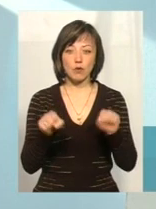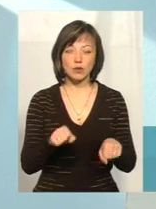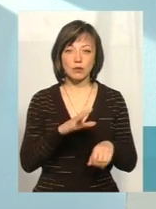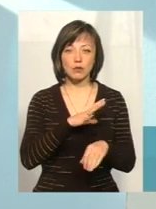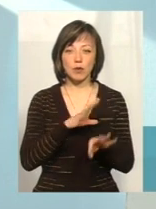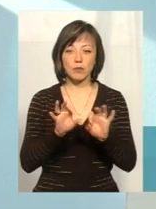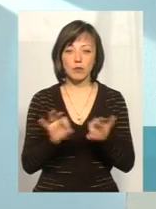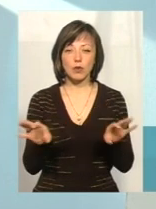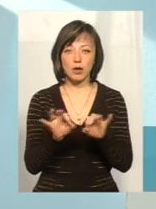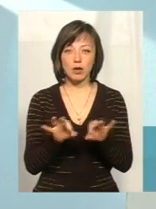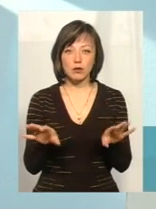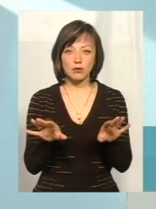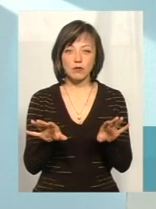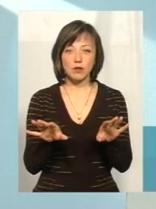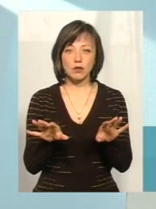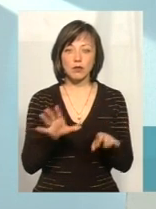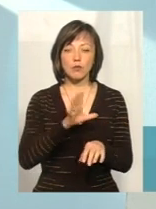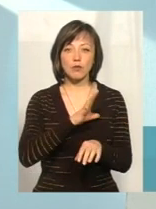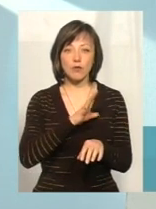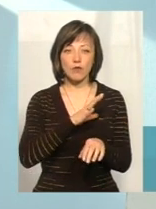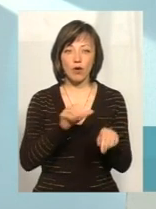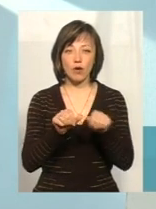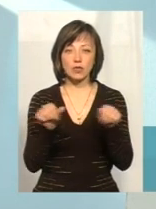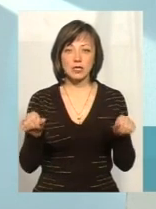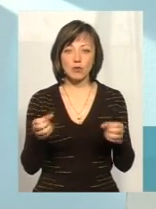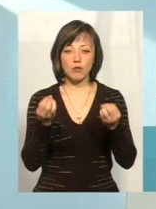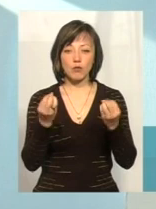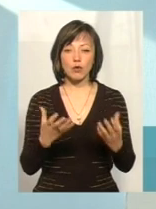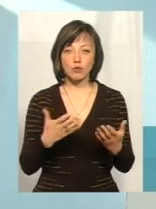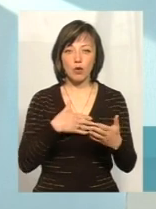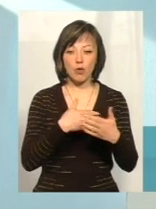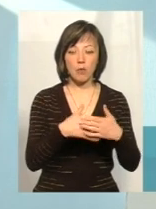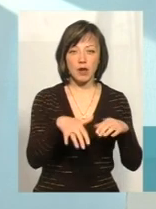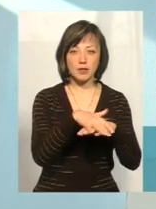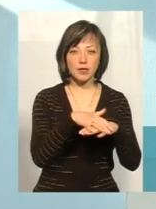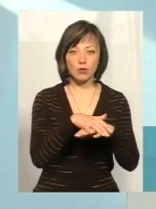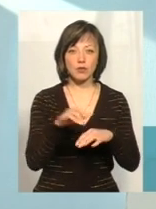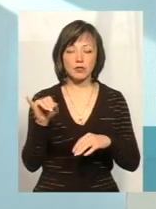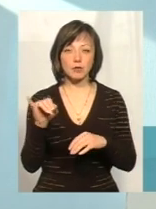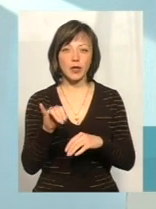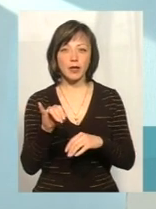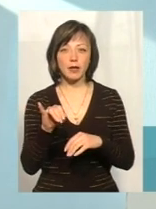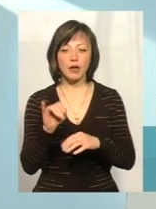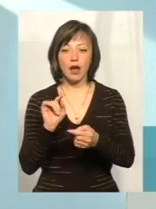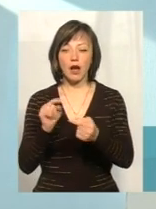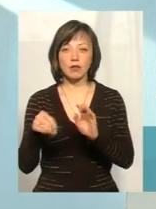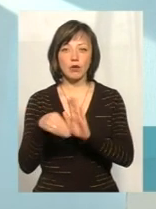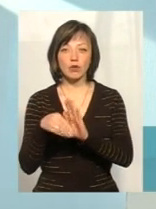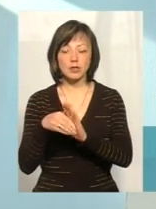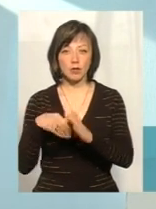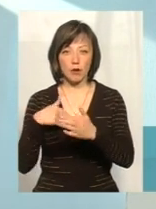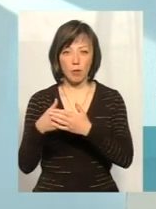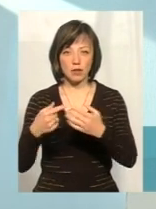ще навіть пояснювати, був розрив між просто громадським середовищем і антикорупційними